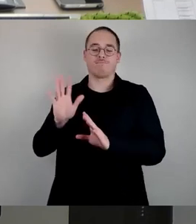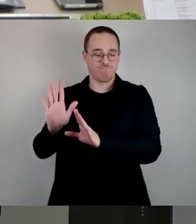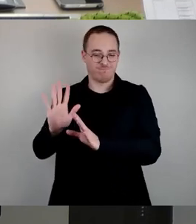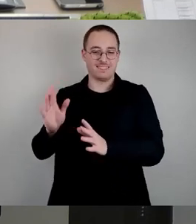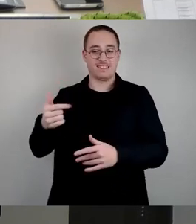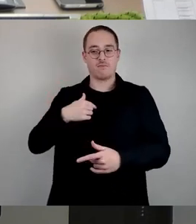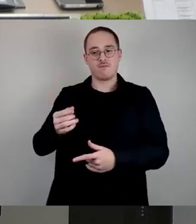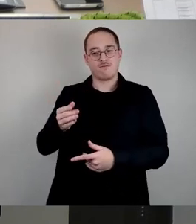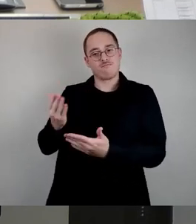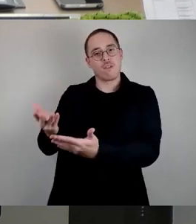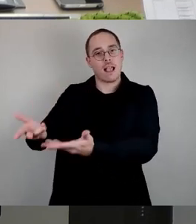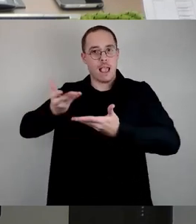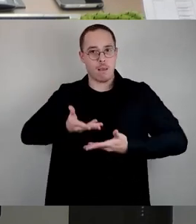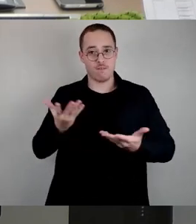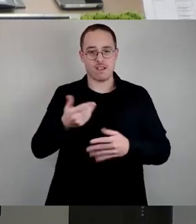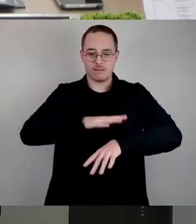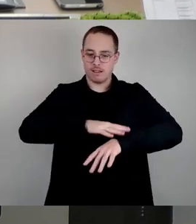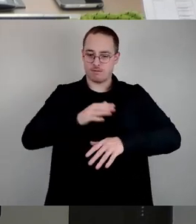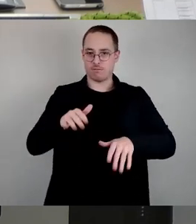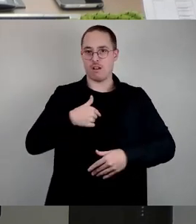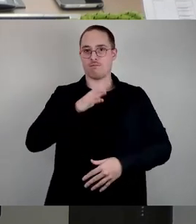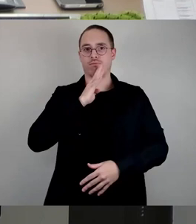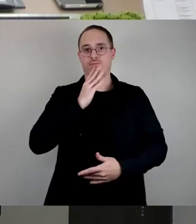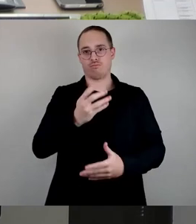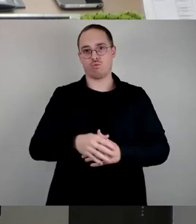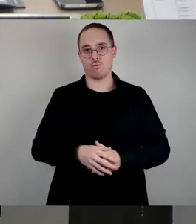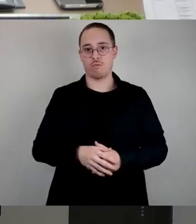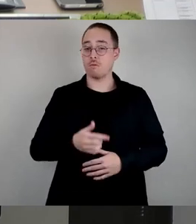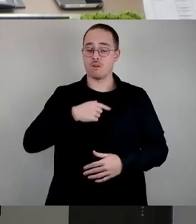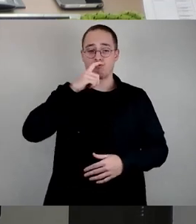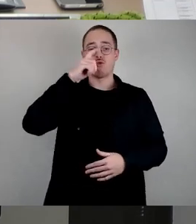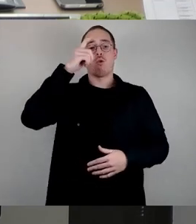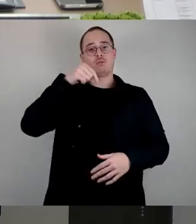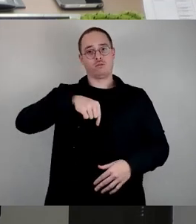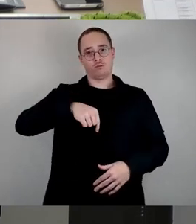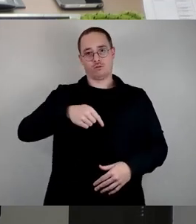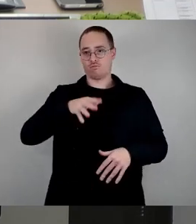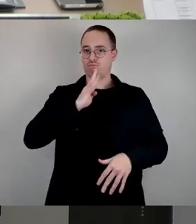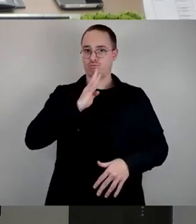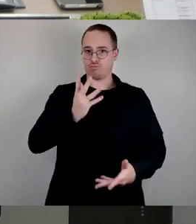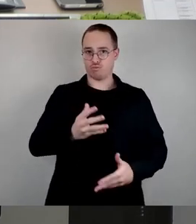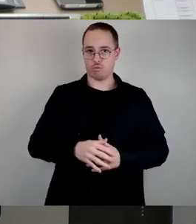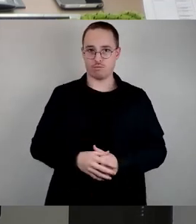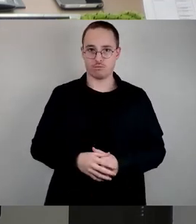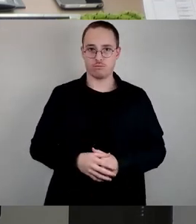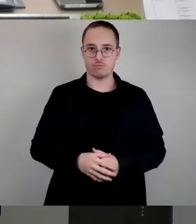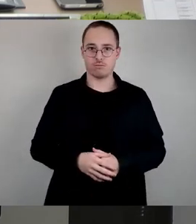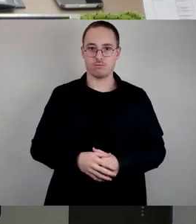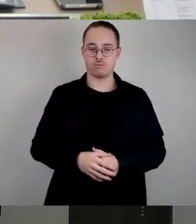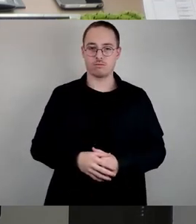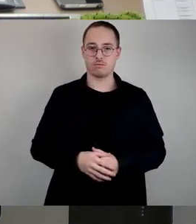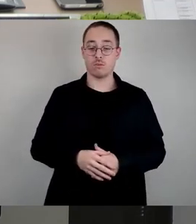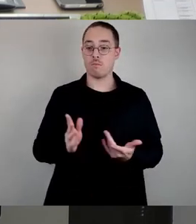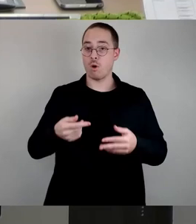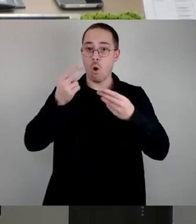Es folgt mir stolz, hier bei Ihnen zu sein. Ich schätze die Offenheit und Akzeptanz